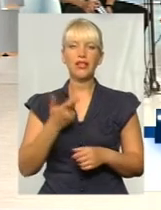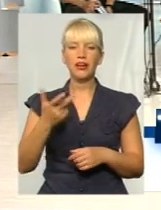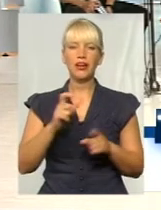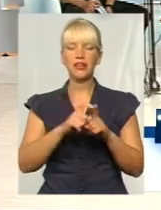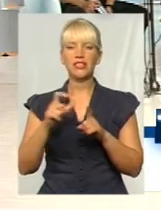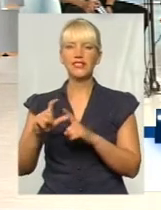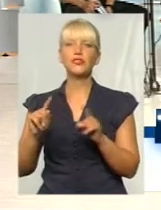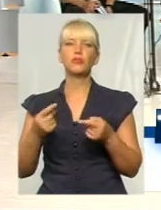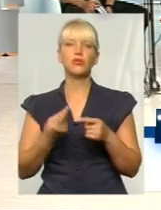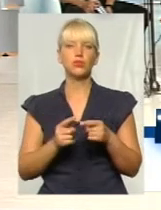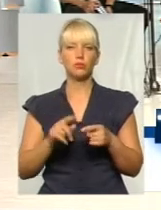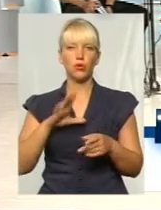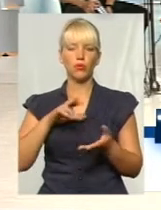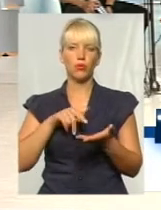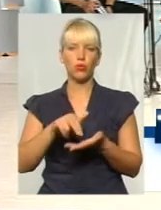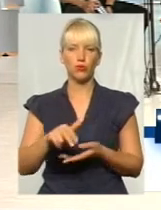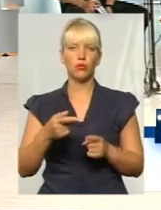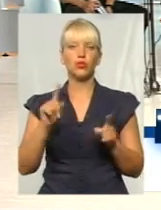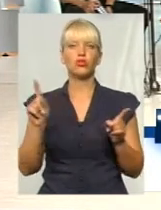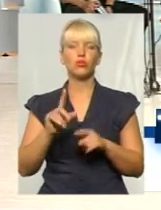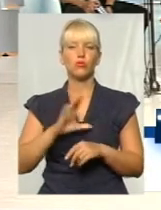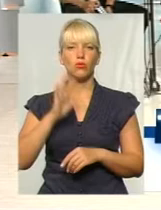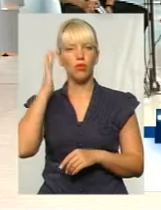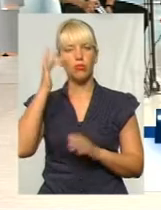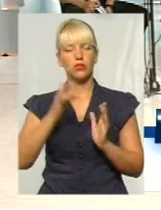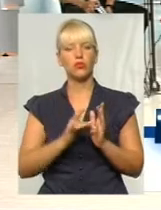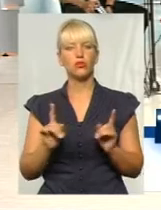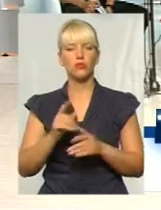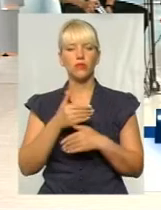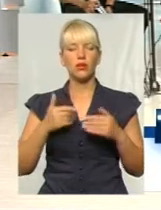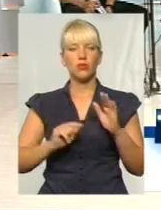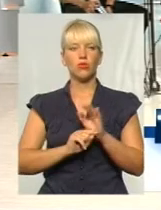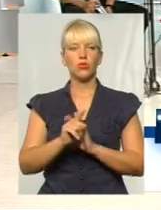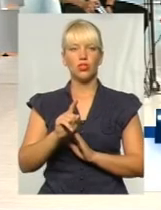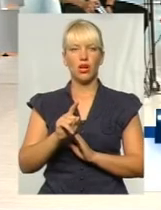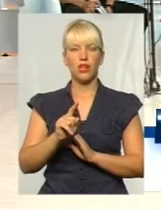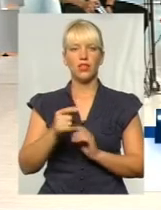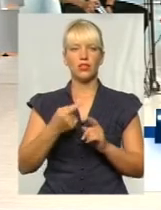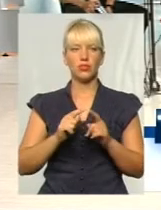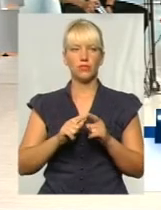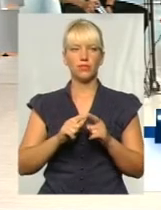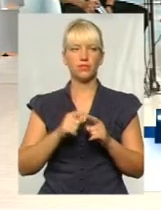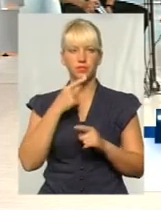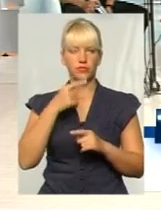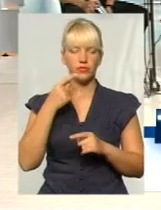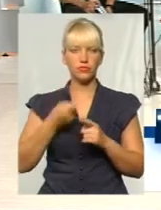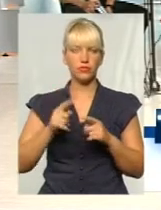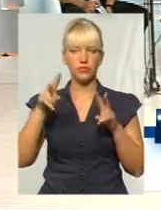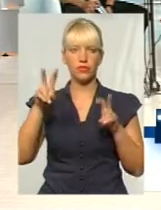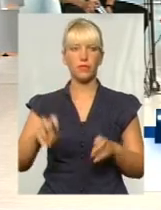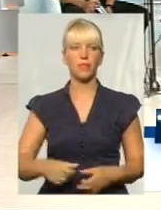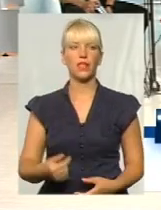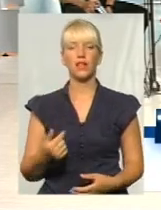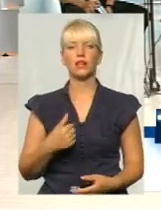чому він прийшов і що було метою для того, щоб ми почали далі розповідати. Я,